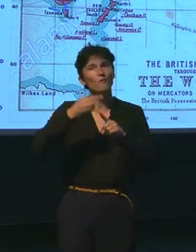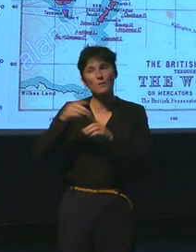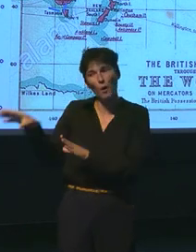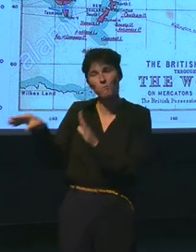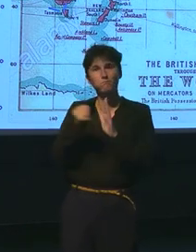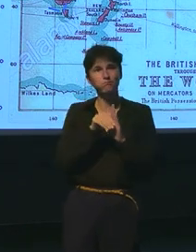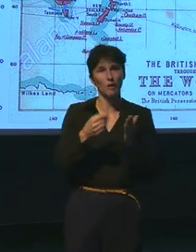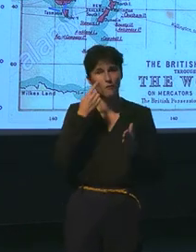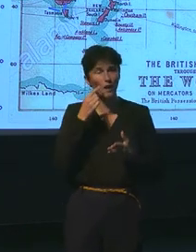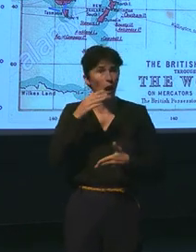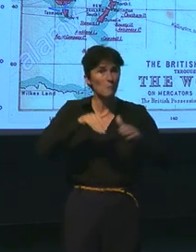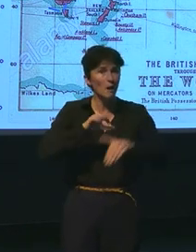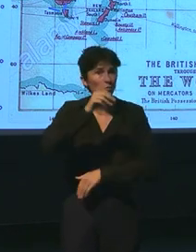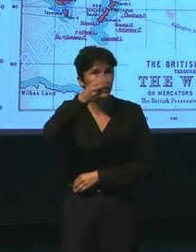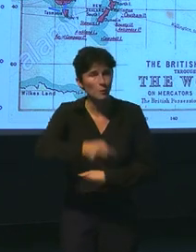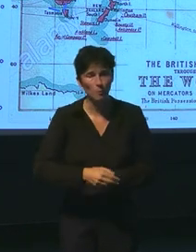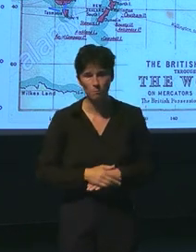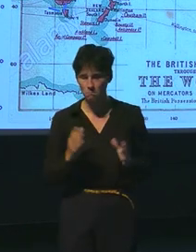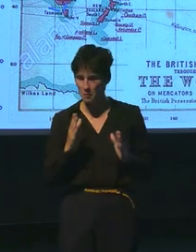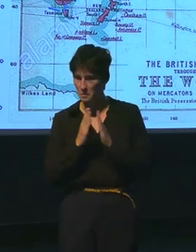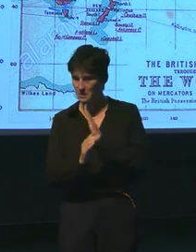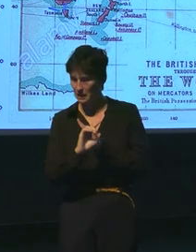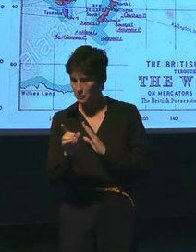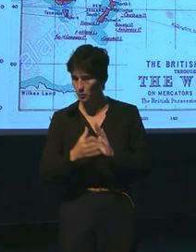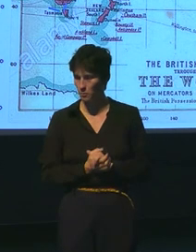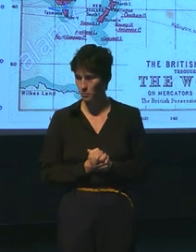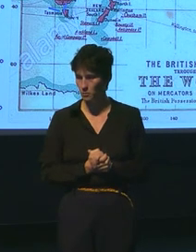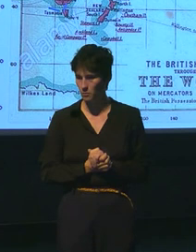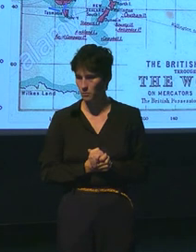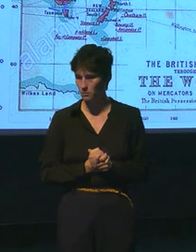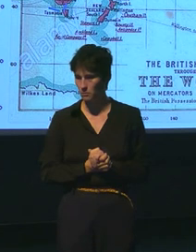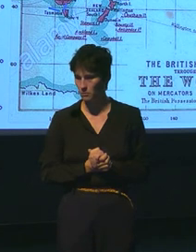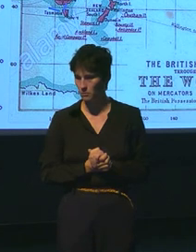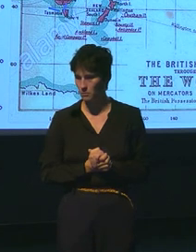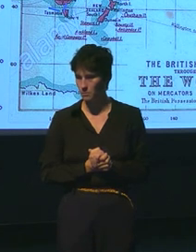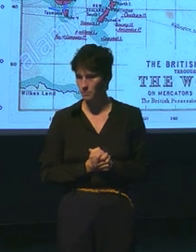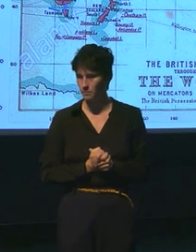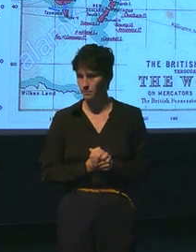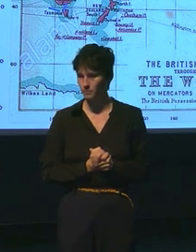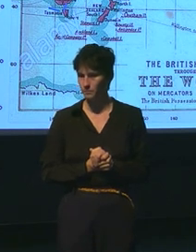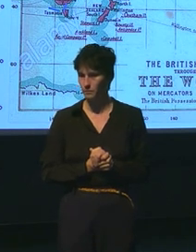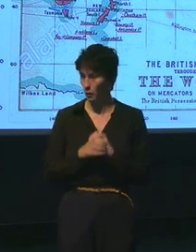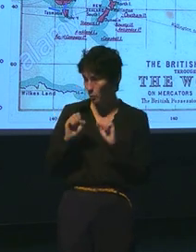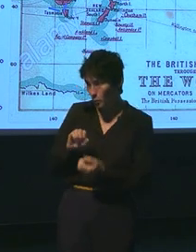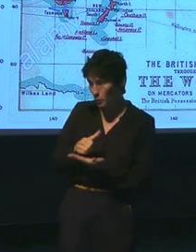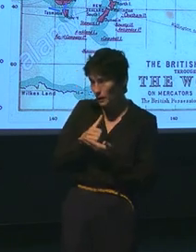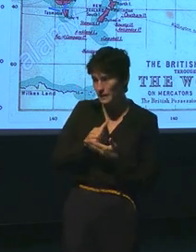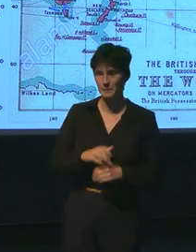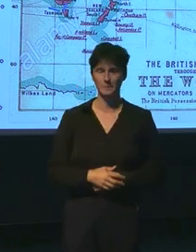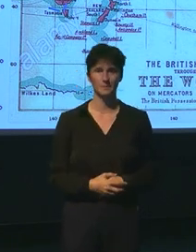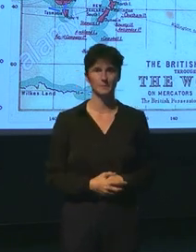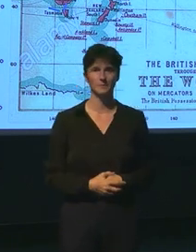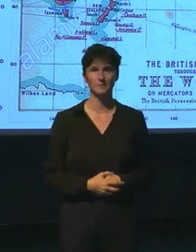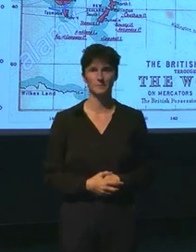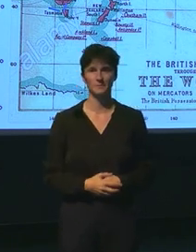Ça marche pas directement. Il est un homme où on se prête à l'époque. Tu es tu-tu ça ?